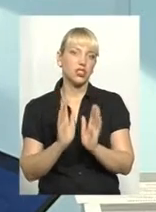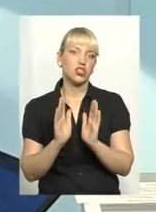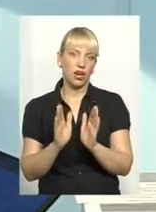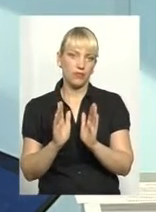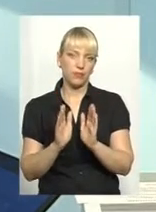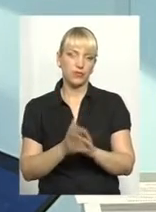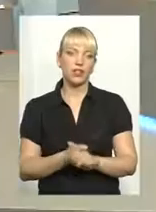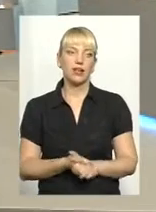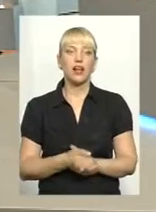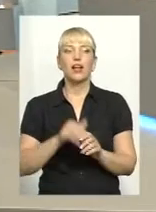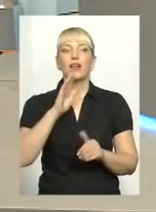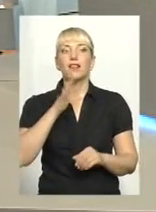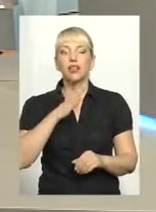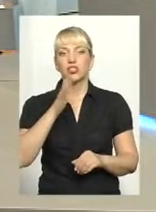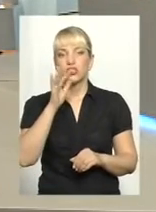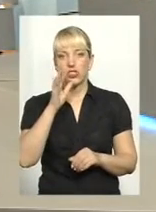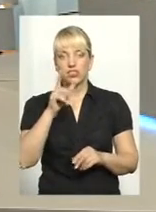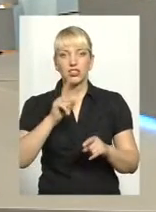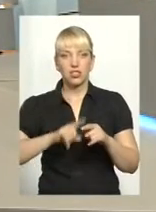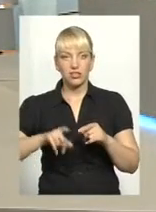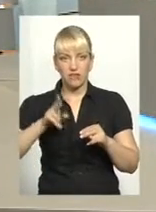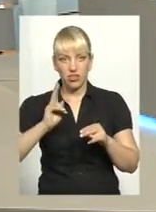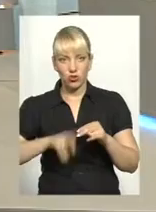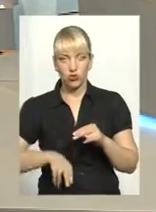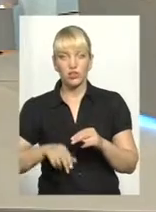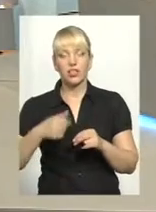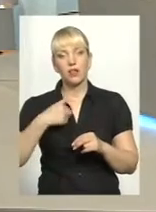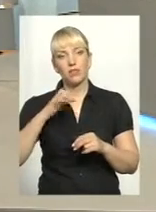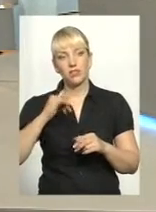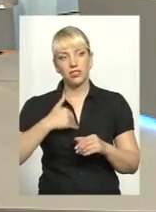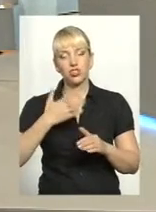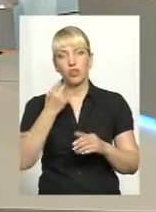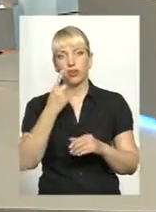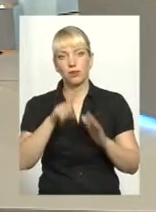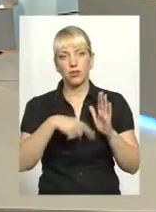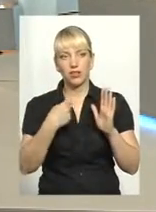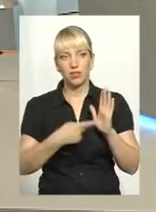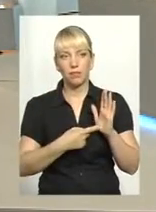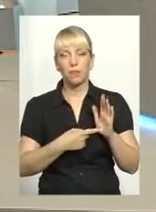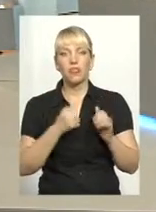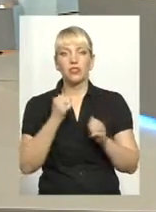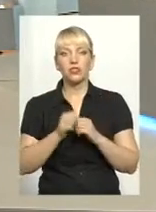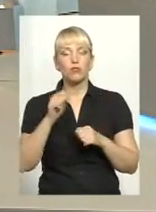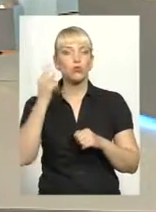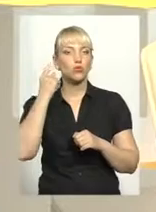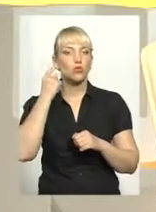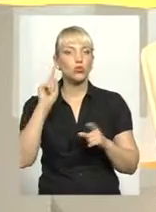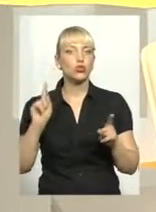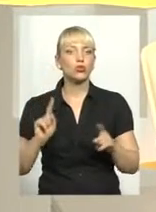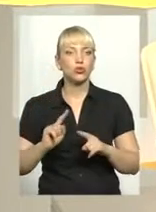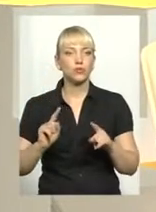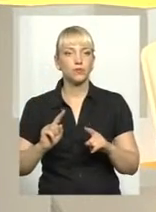Пані Тетяно, наш час, по суті, завершується. Я би хотіла поставити вам ще одне запитання. Часто можна почути, що